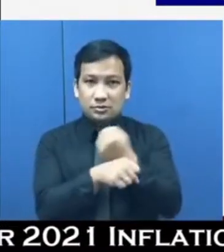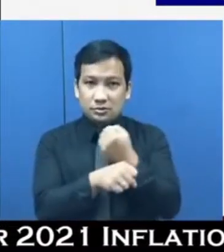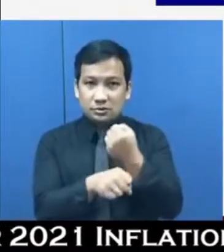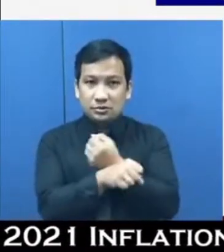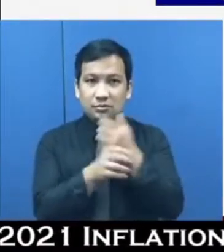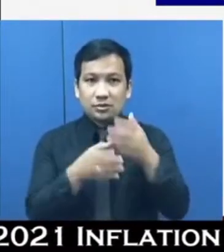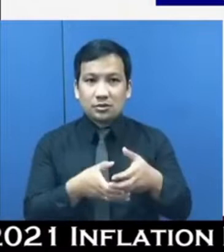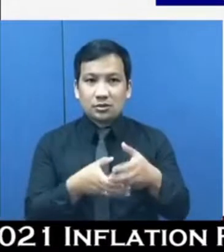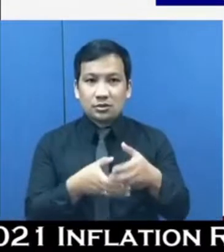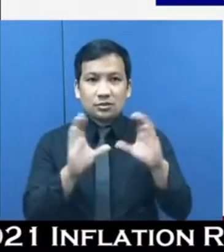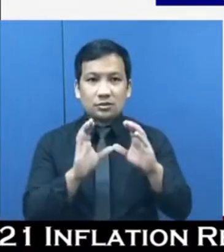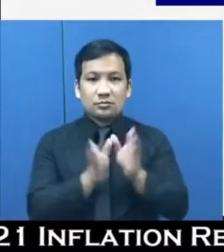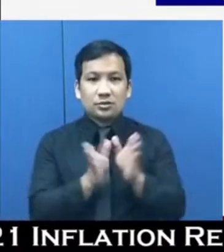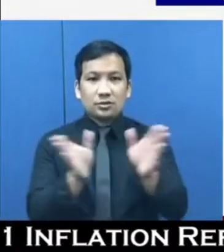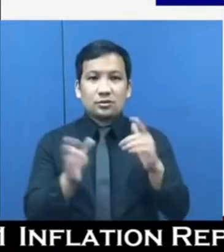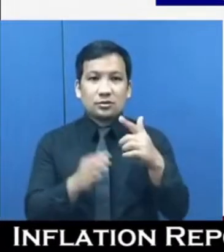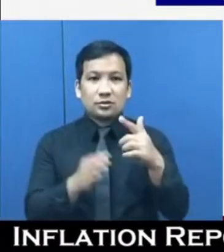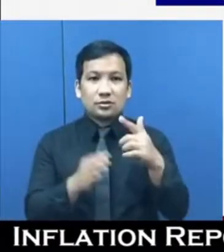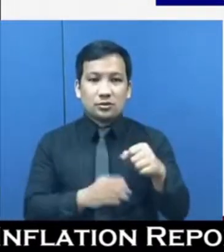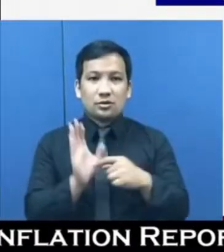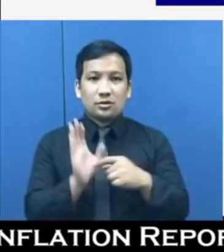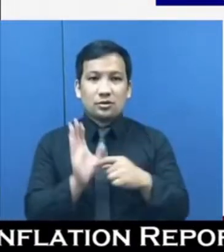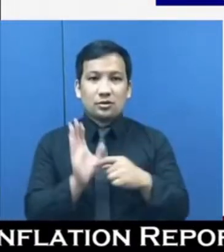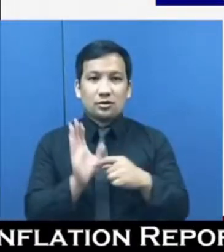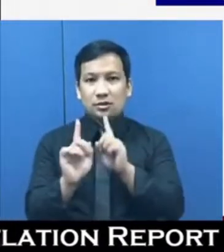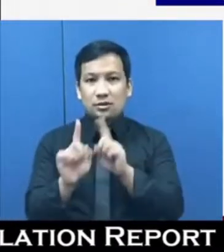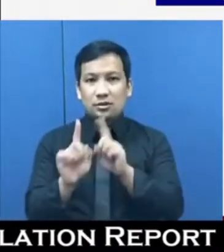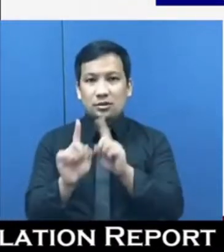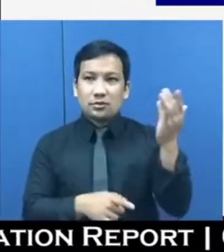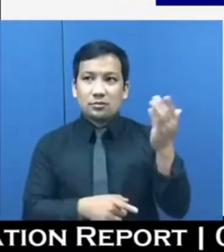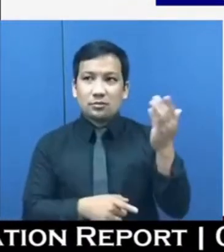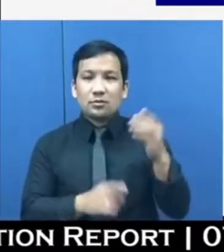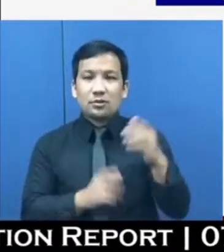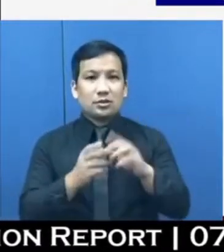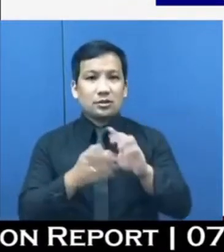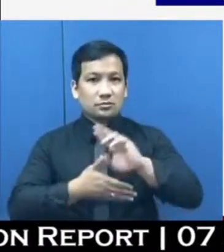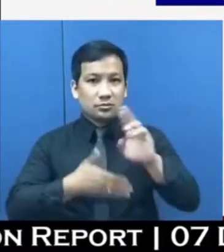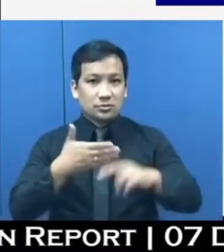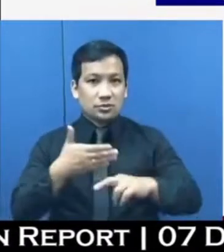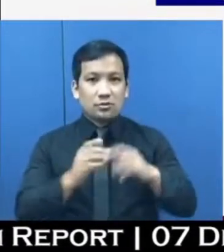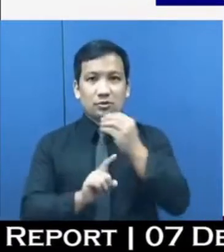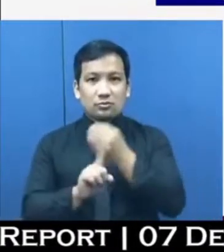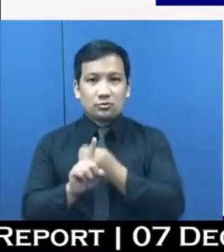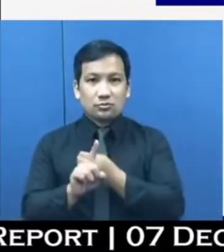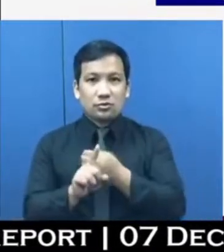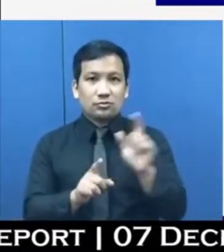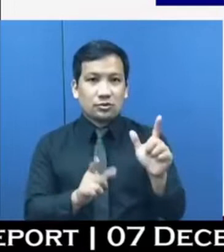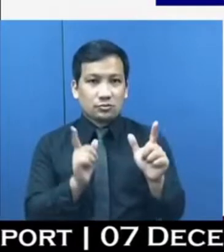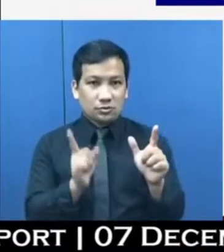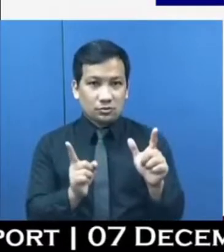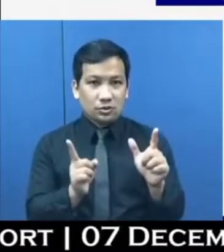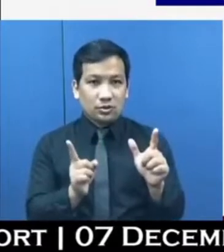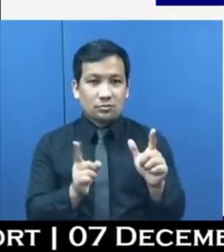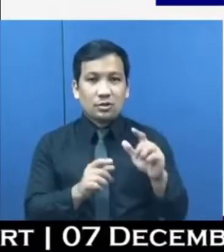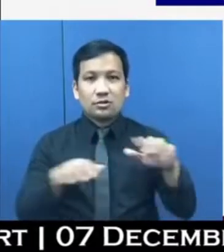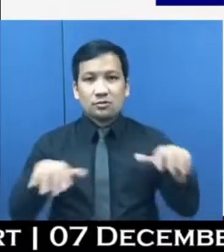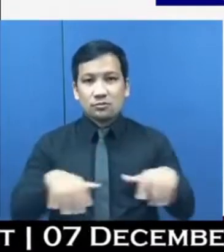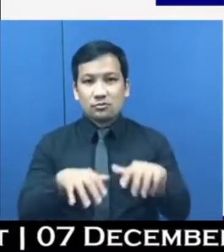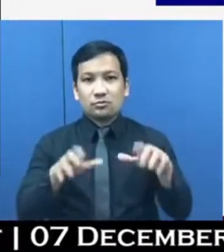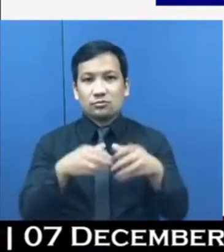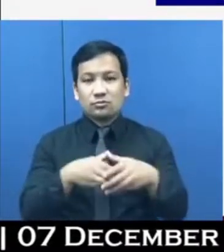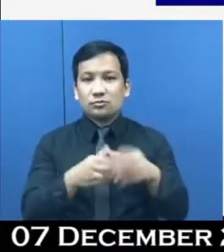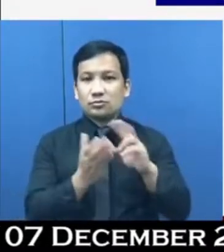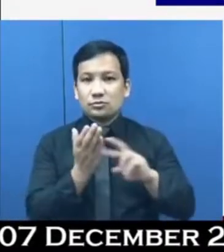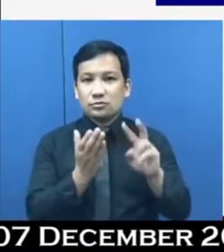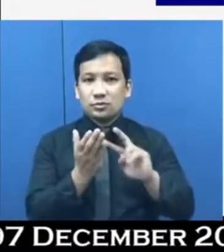Civil Registrar General, na siyang mag-uulat sa preliminary results ng Oktober 2021 Labor Force Survey.